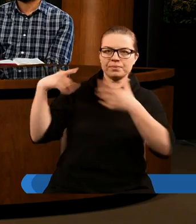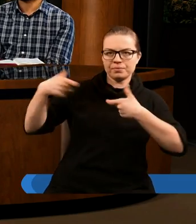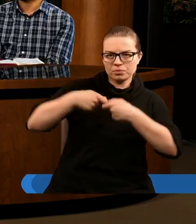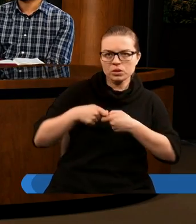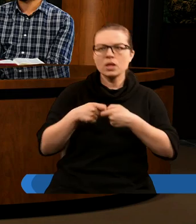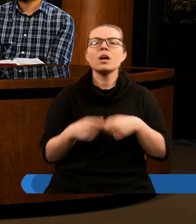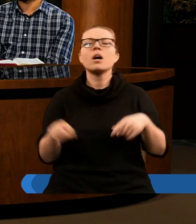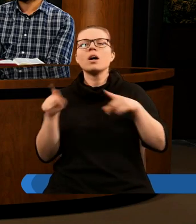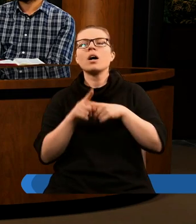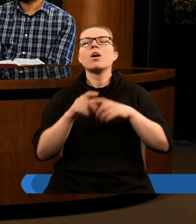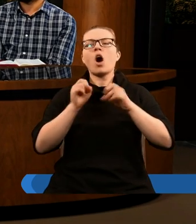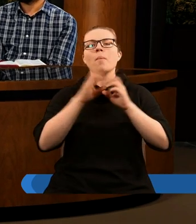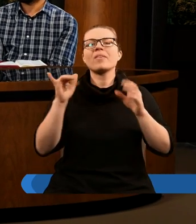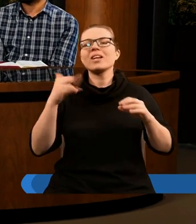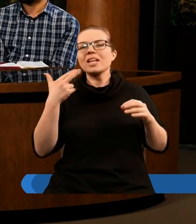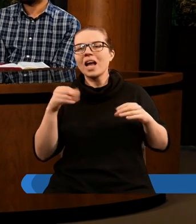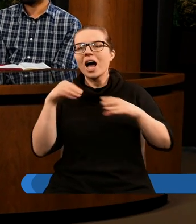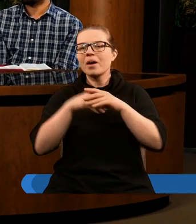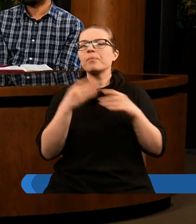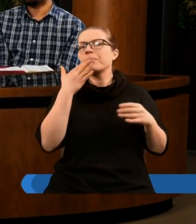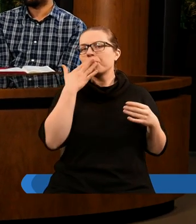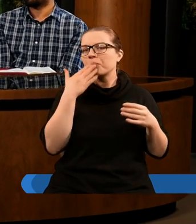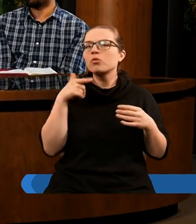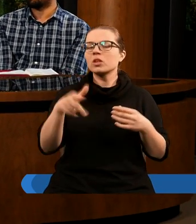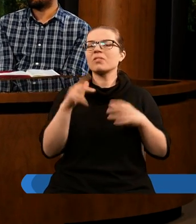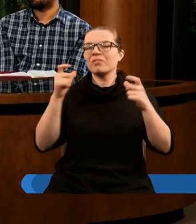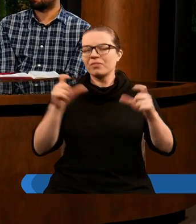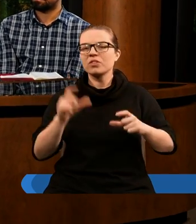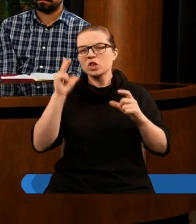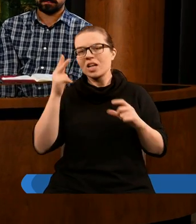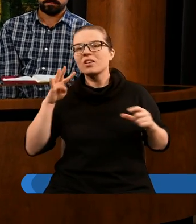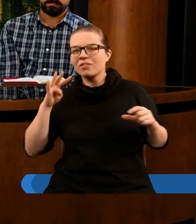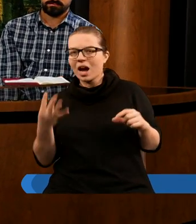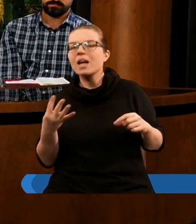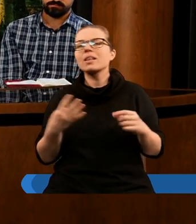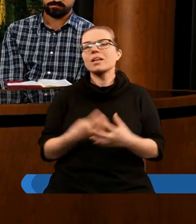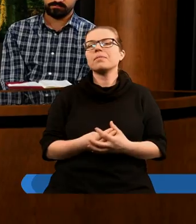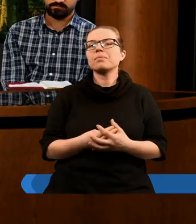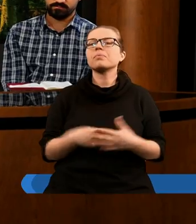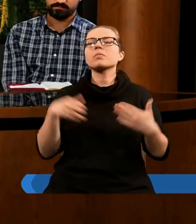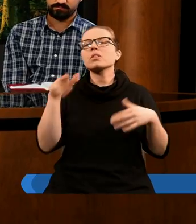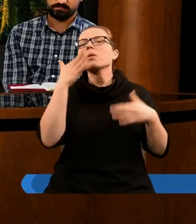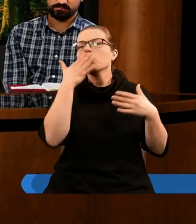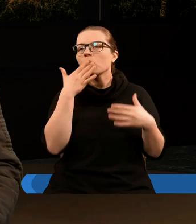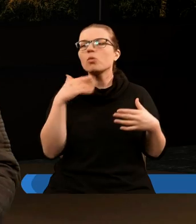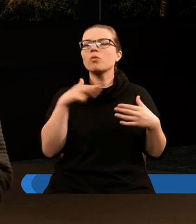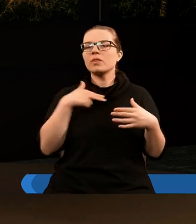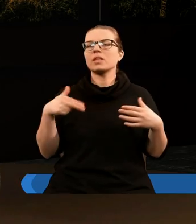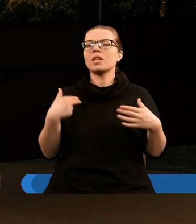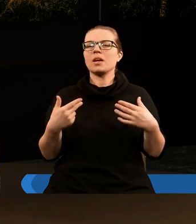rozdziale objawienia mamy werset trzeci i czwarty, który nam